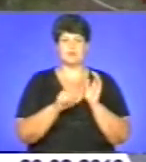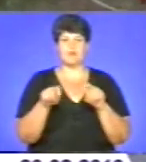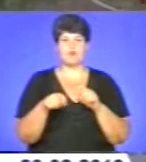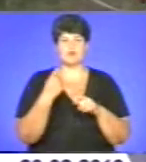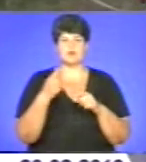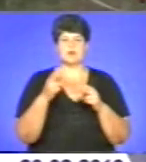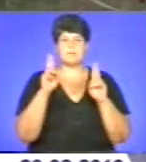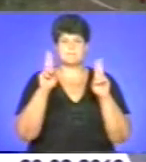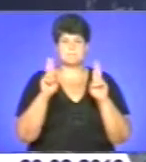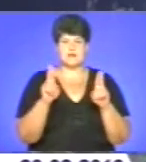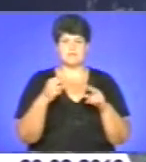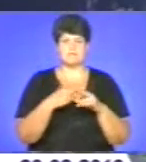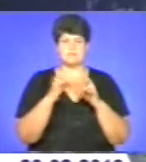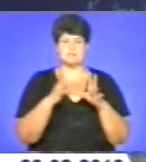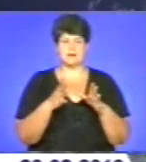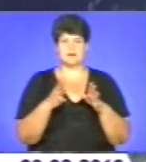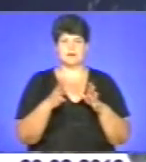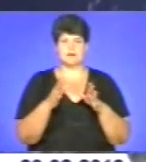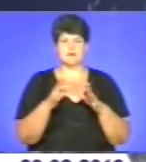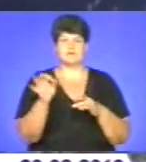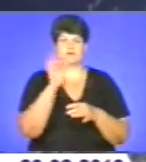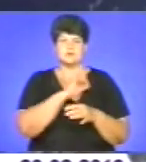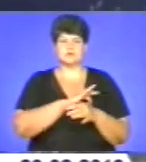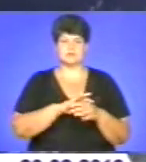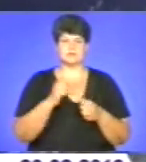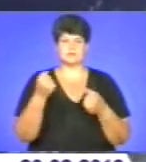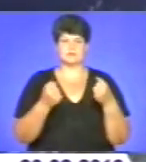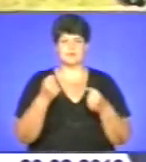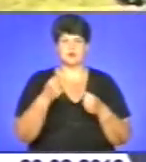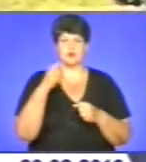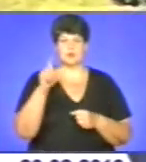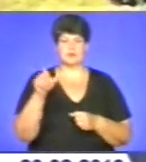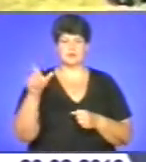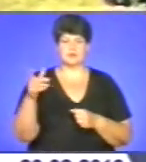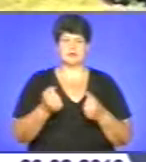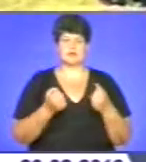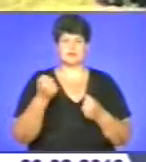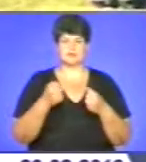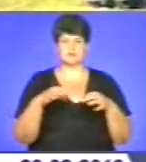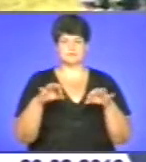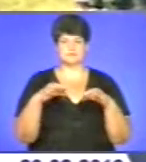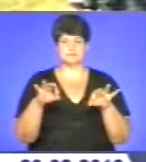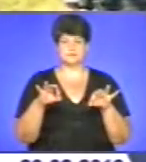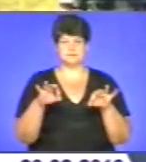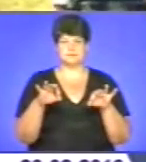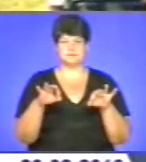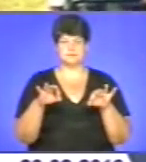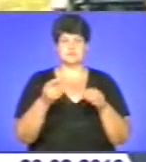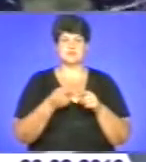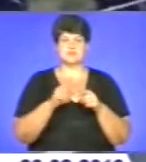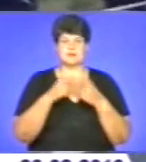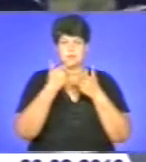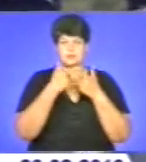правил безпеки дорожнього руху або експлуатації транспорту особами, які керують транспортними засобами. Про це